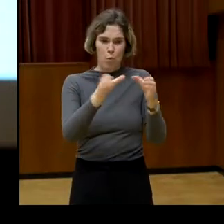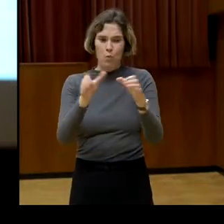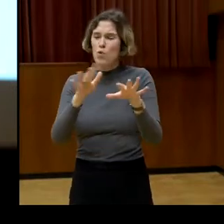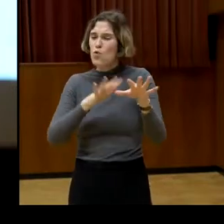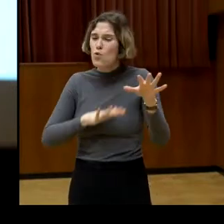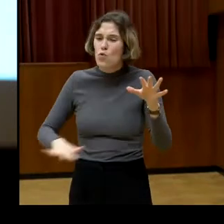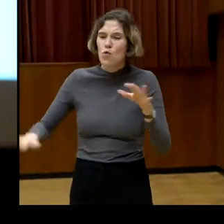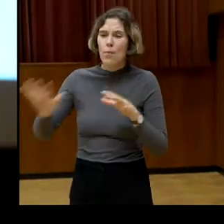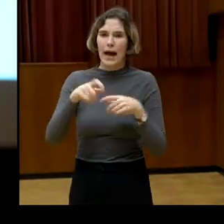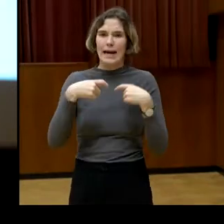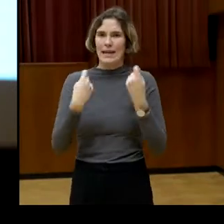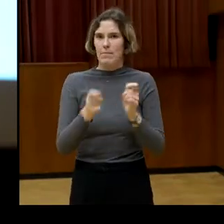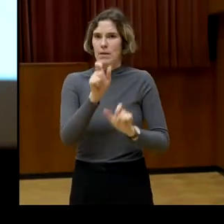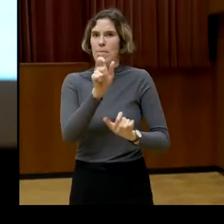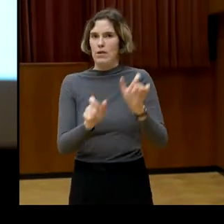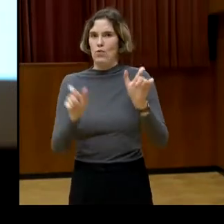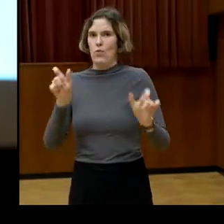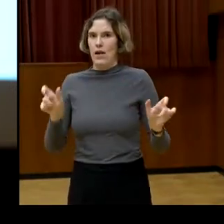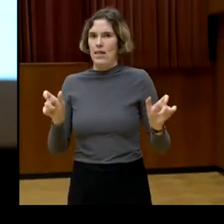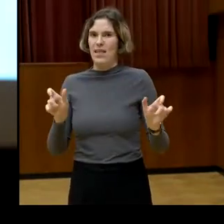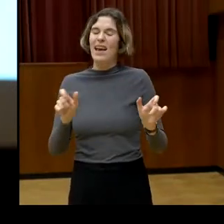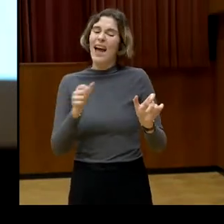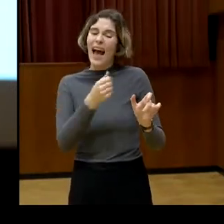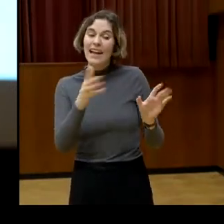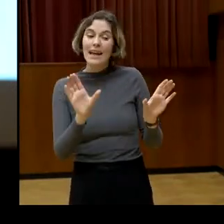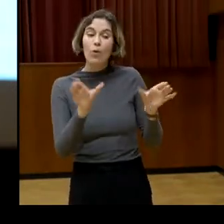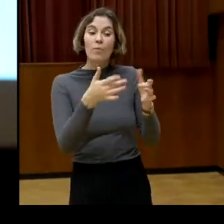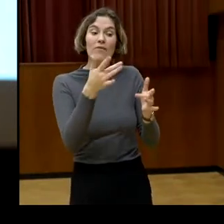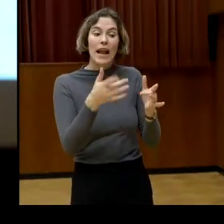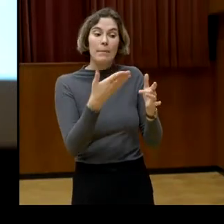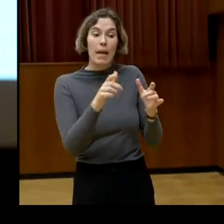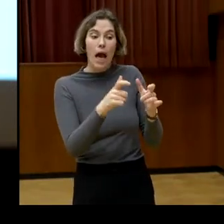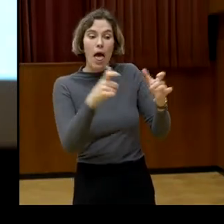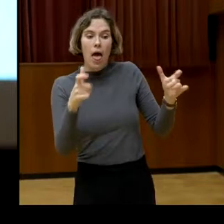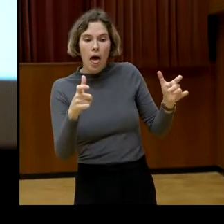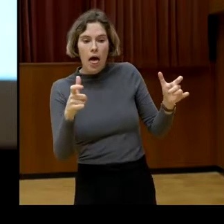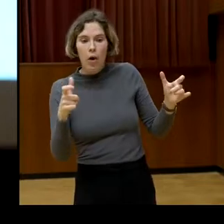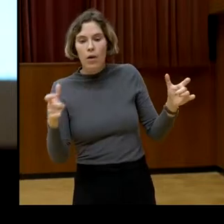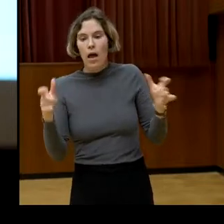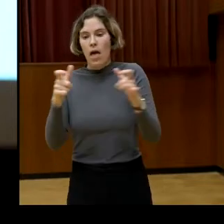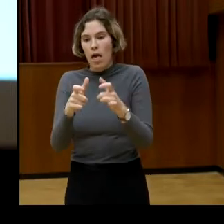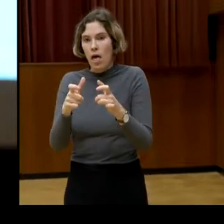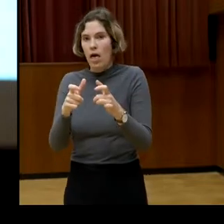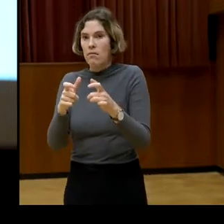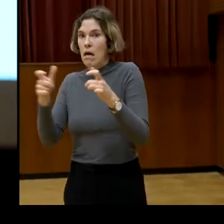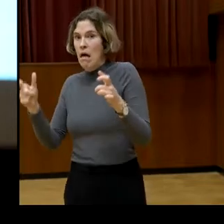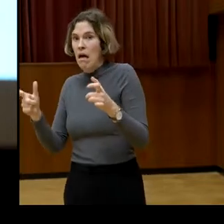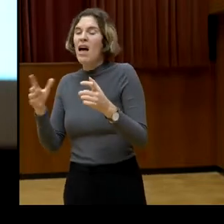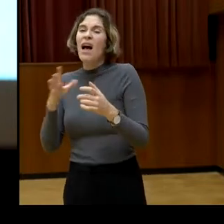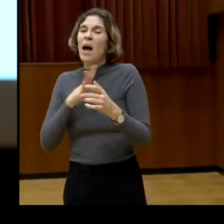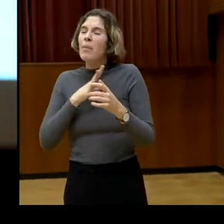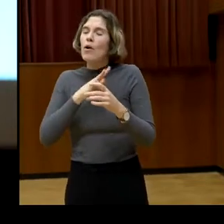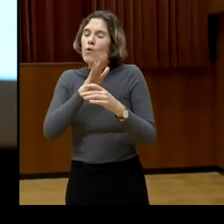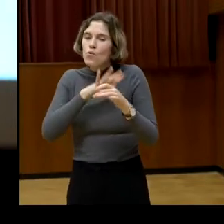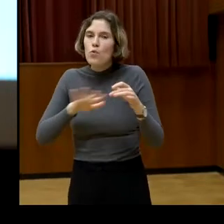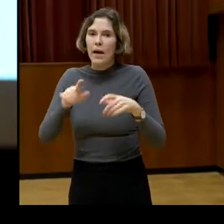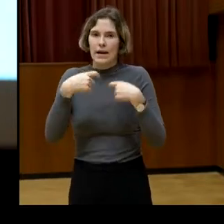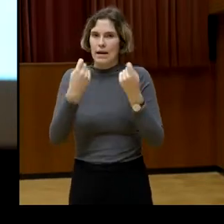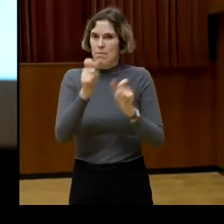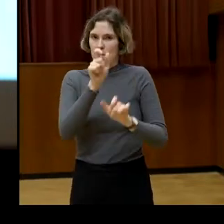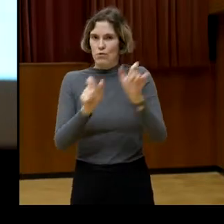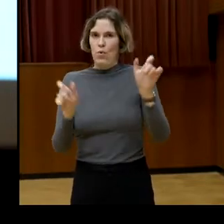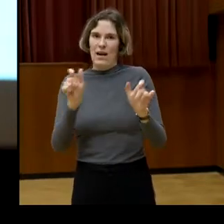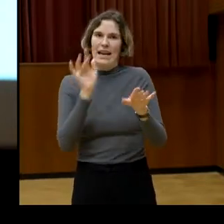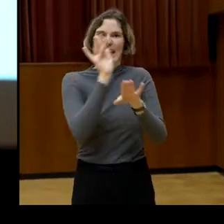Neigung gibt. Faktoren, die relevant sind, sind zum Beispiel jüngeres Alter, kürzere Ausbildung, Unzufriedenheit mit dem eigenen Leben oder die